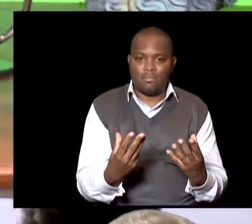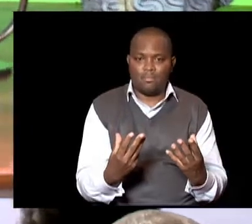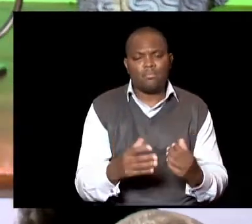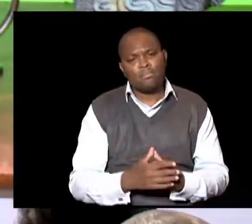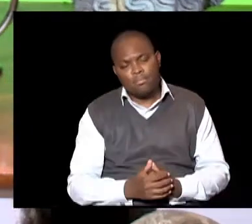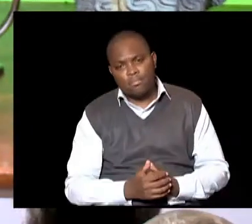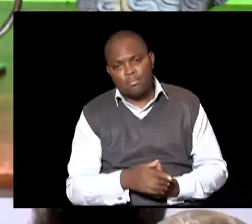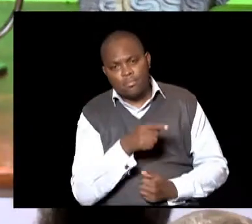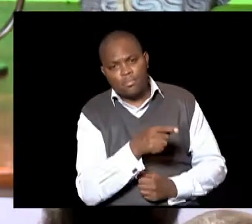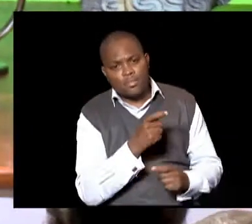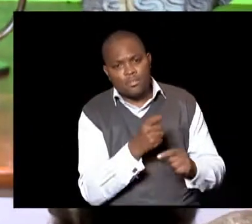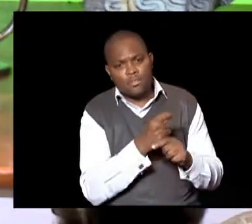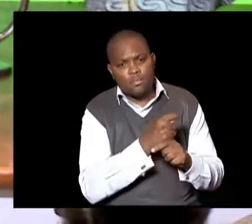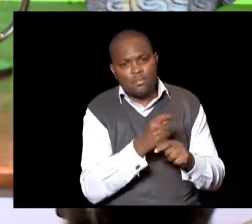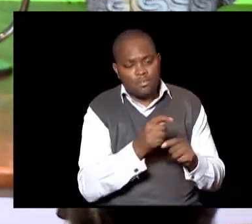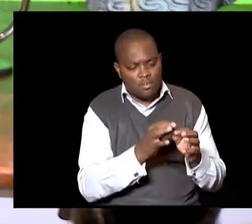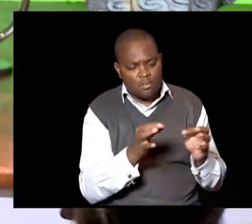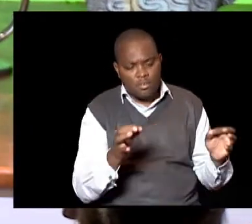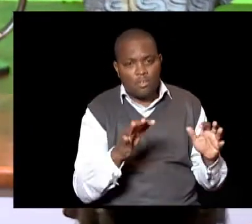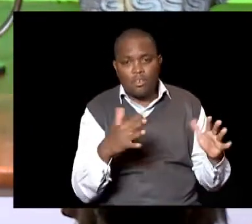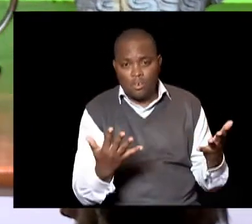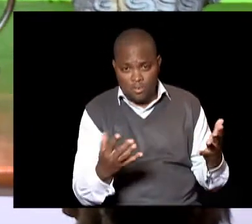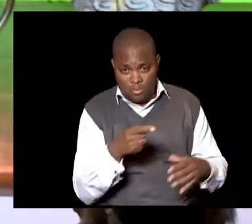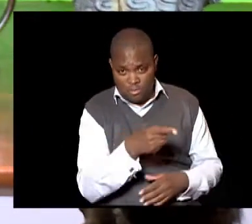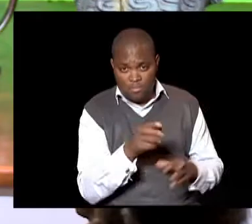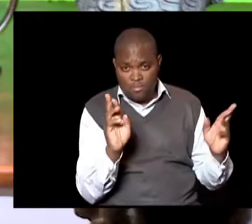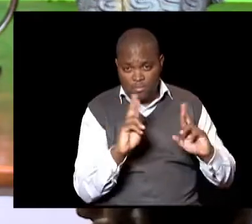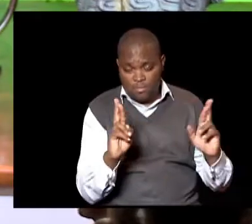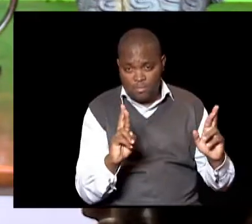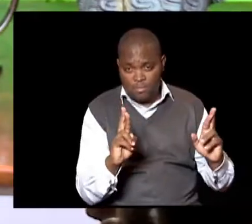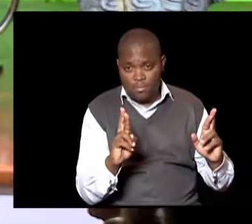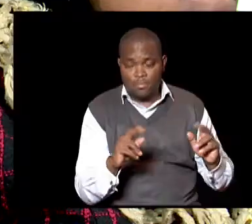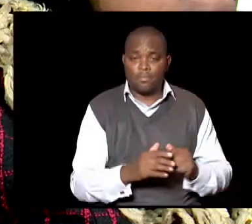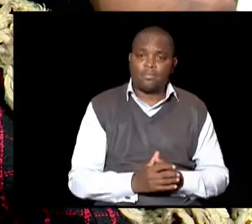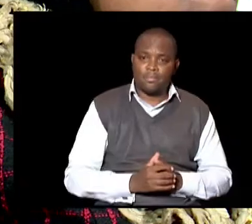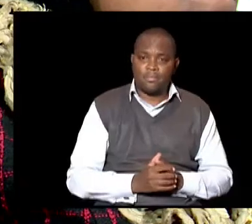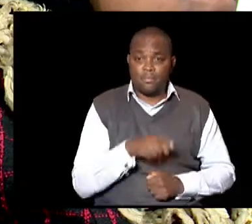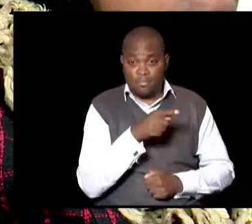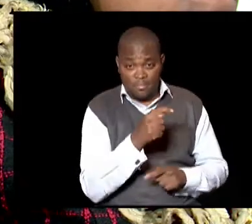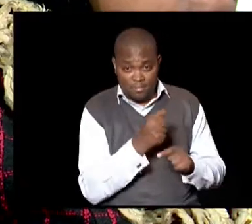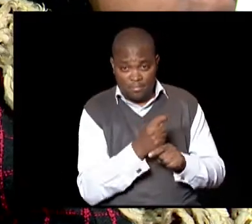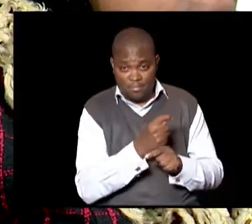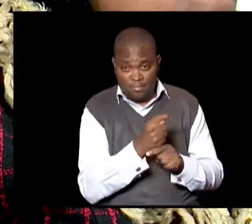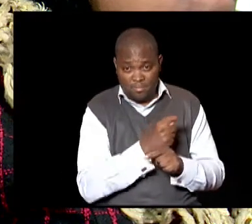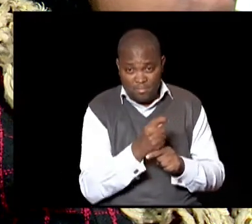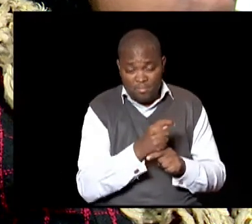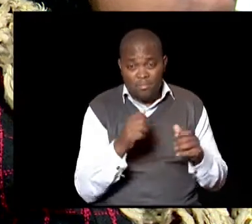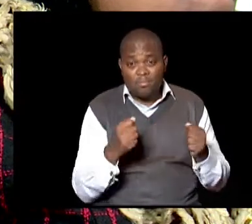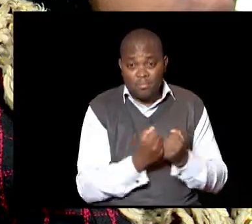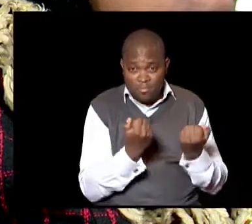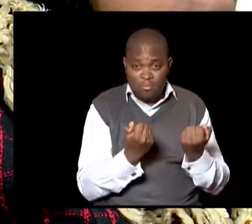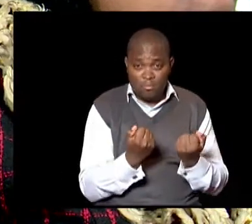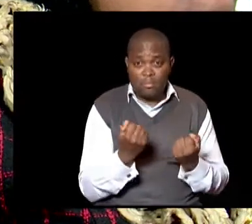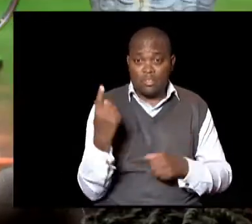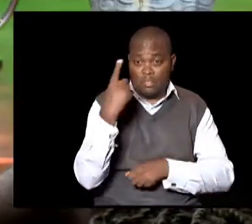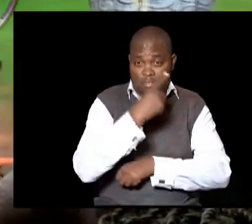wengi Tuambie So yu training Mechikwa how long Na wakotayari Iyo training Tulianza na kupunza